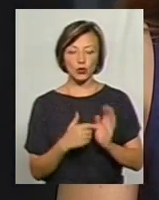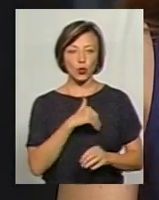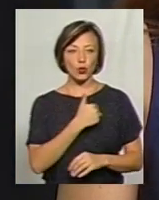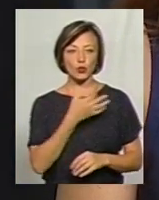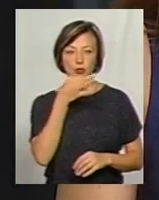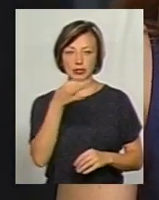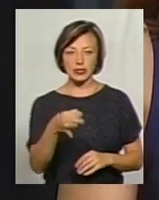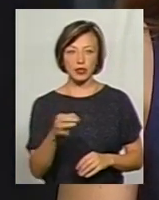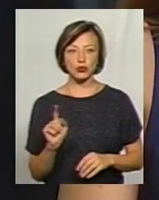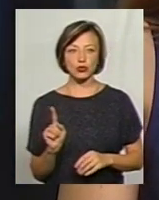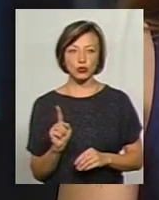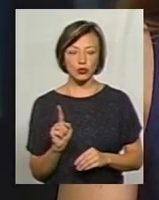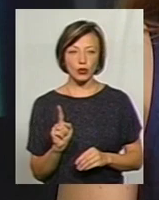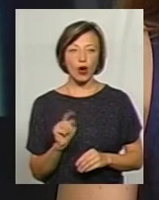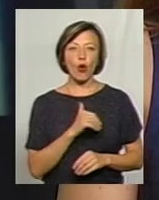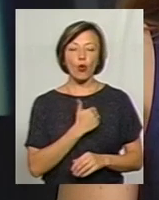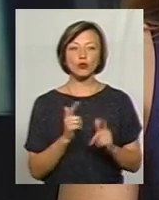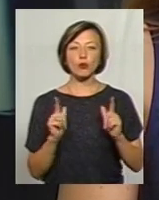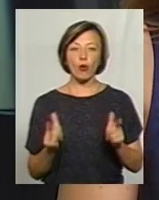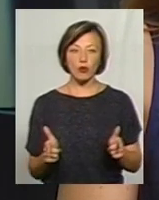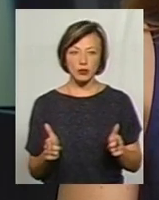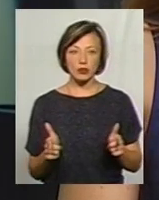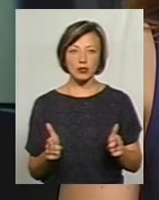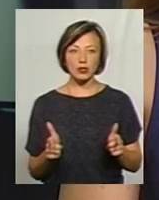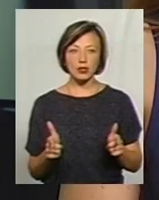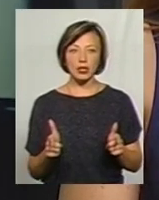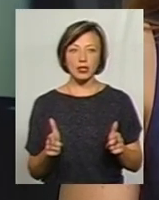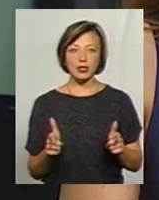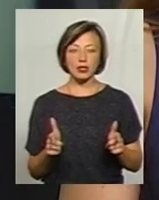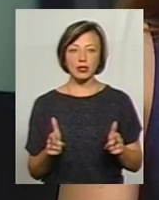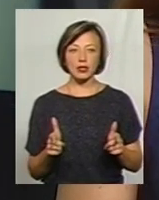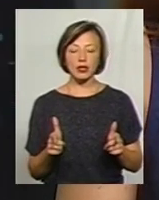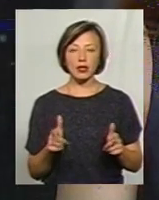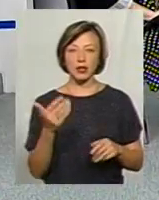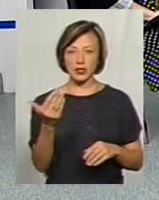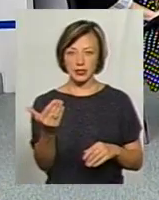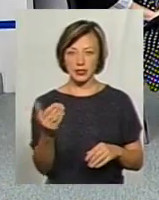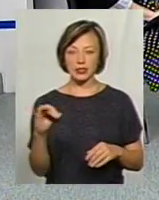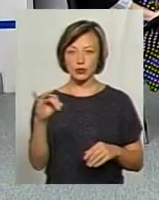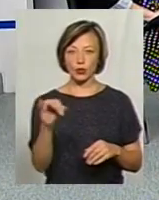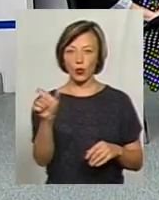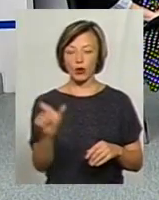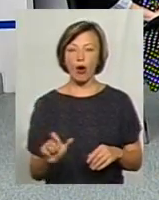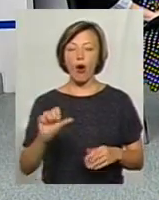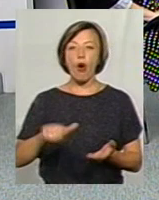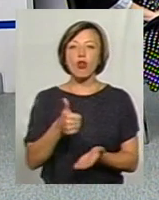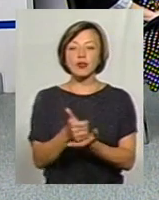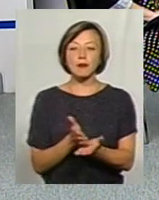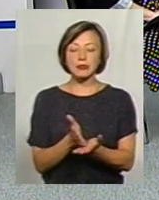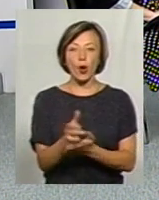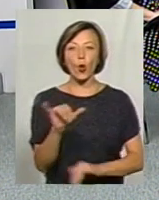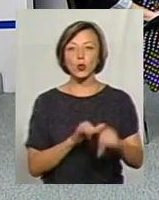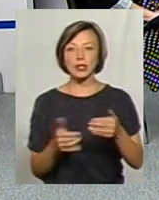сказати, що хочу погодитися з колегою-істориком про те, що один з головних аспектів, куди ми